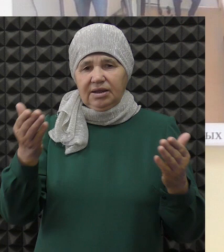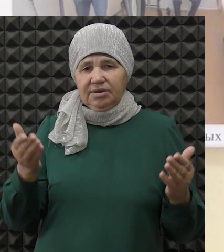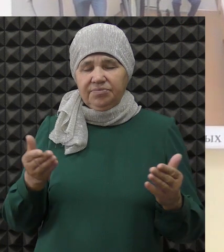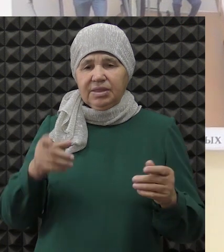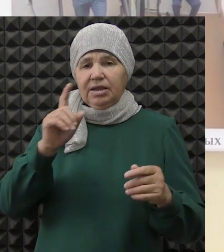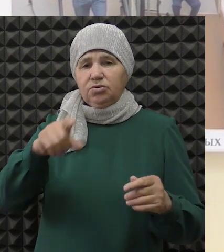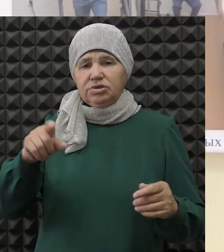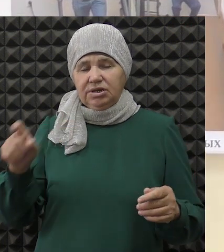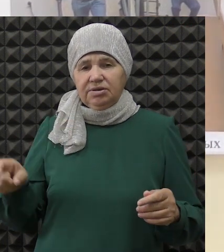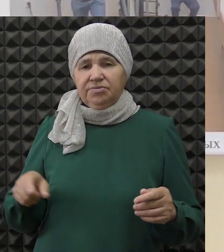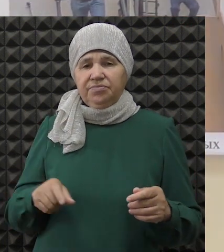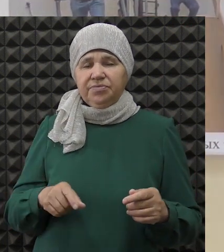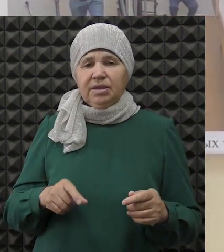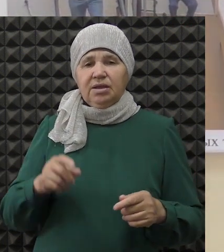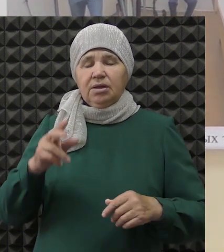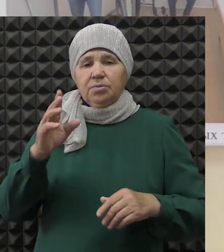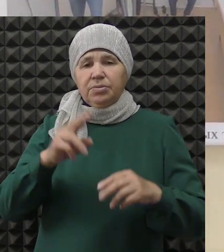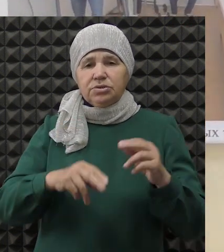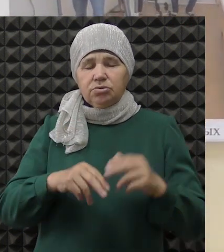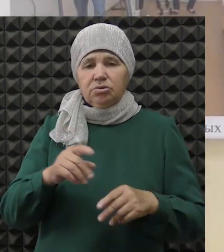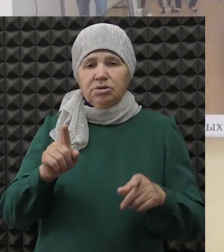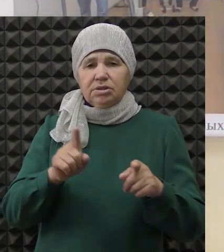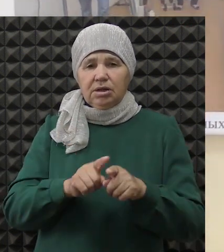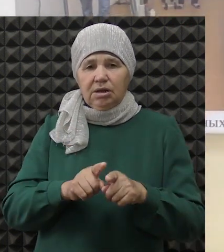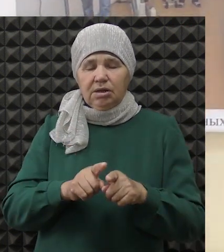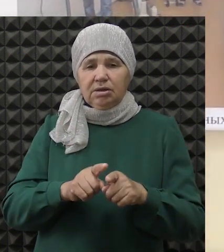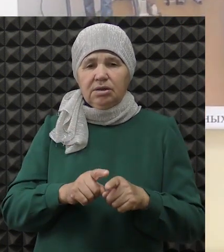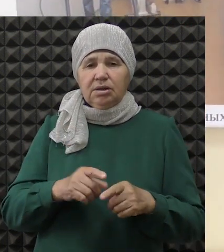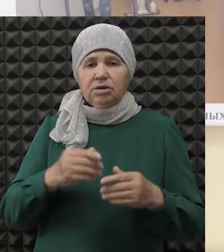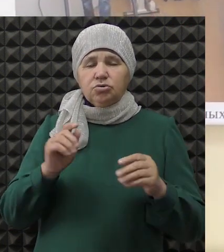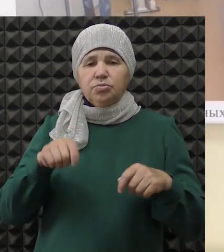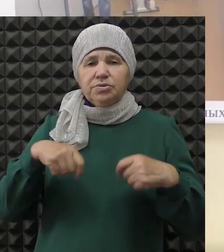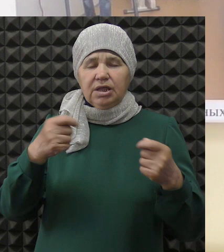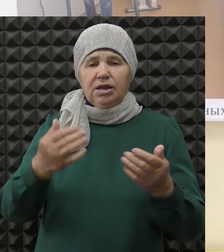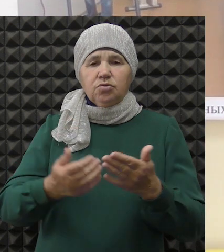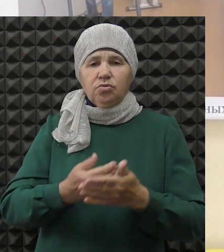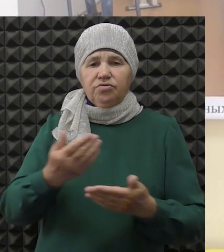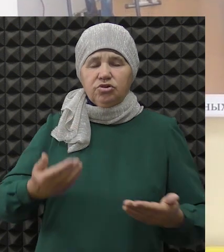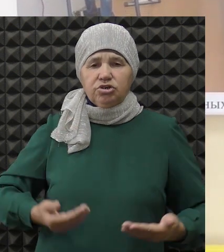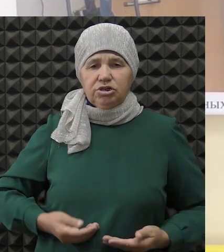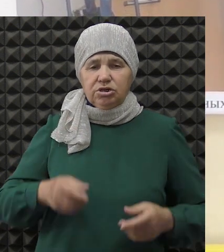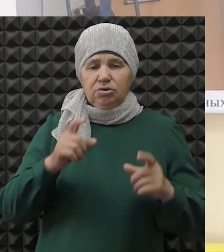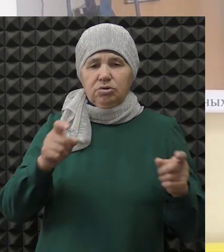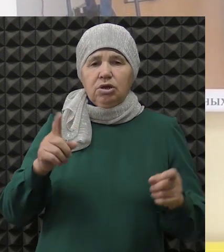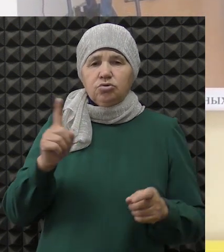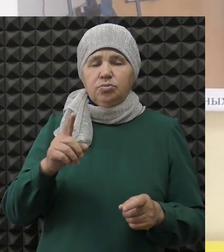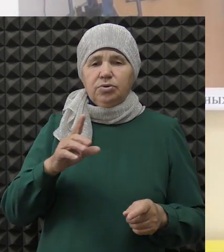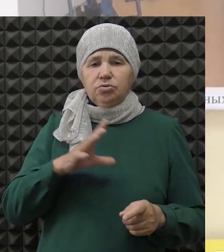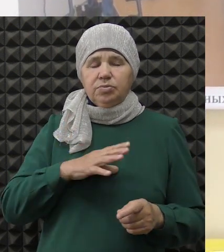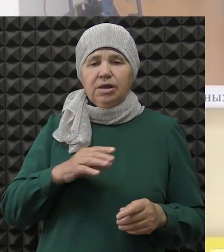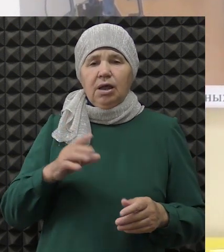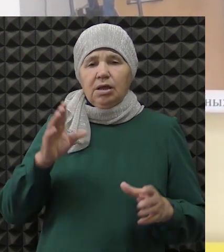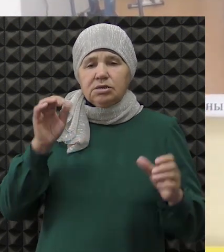людей встроено, чтобы им дали новую жизнь, чтобы они были